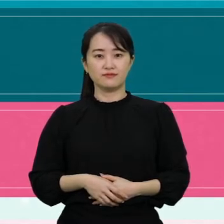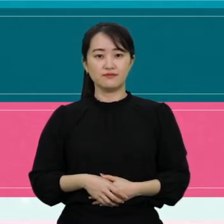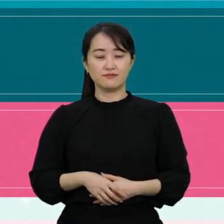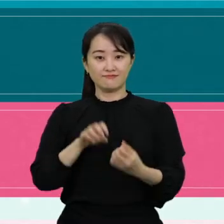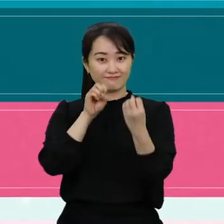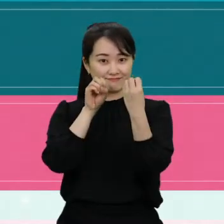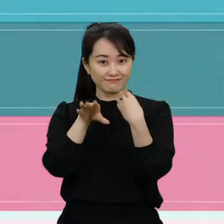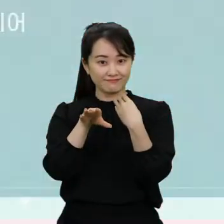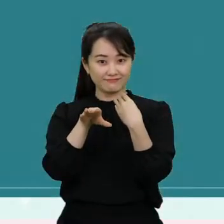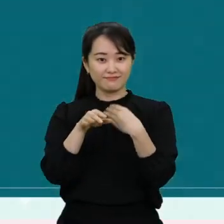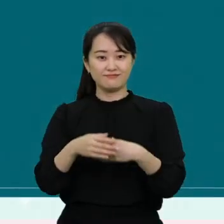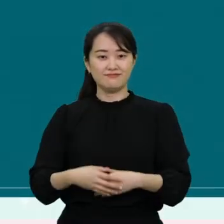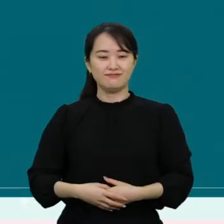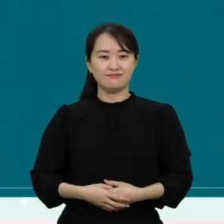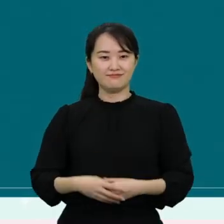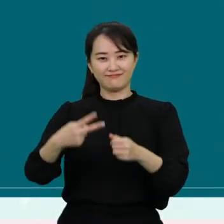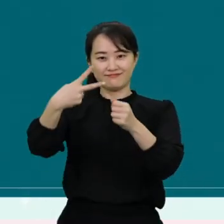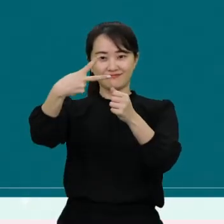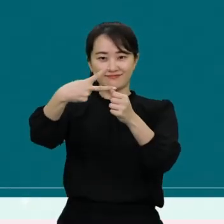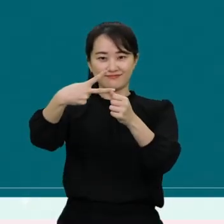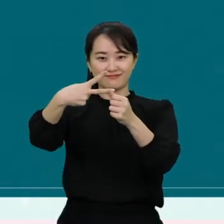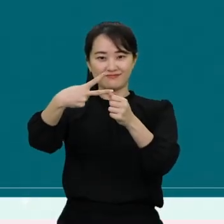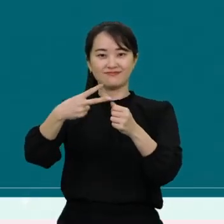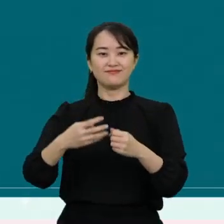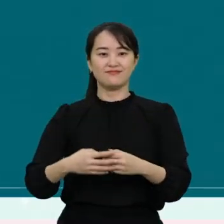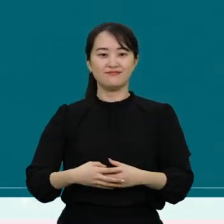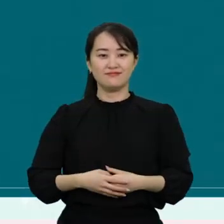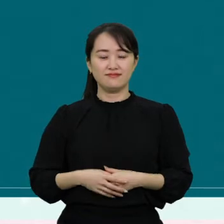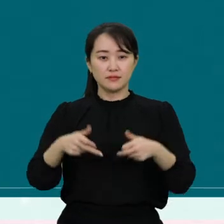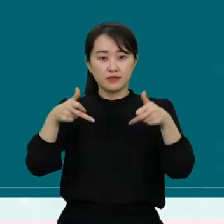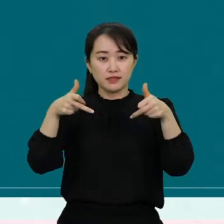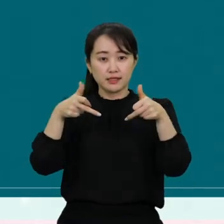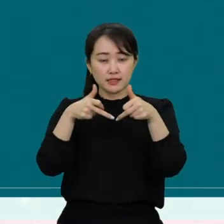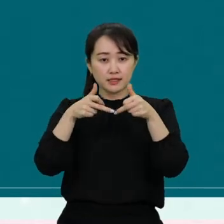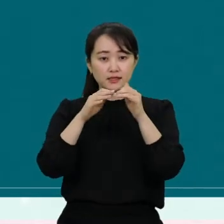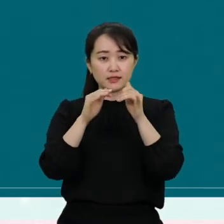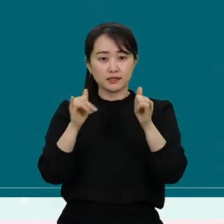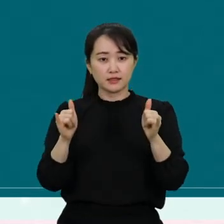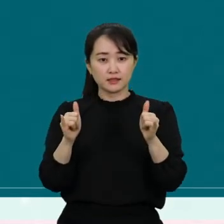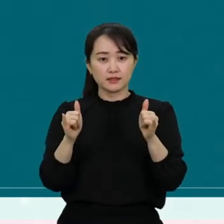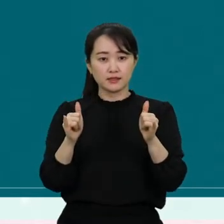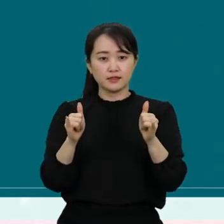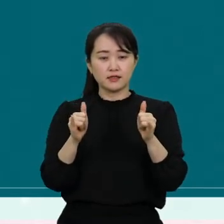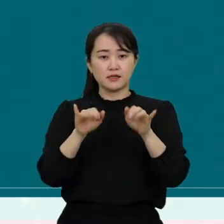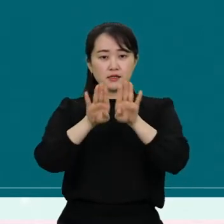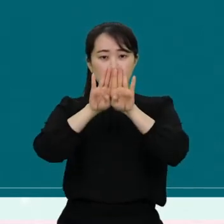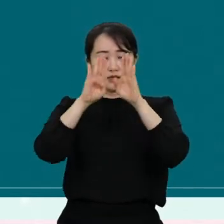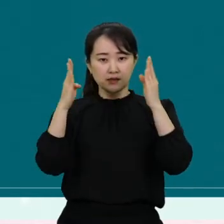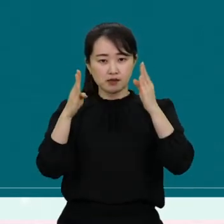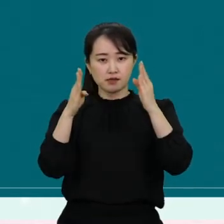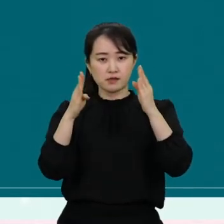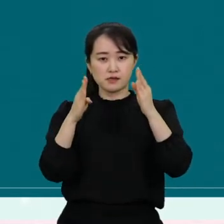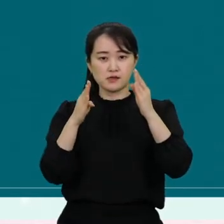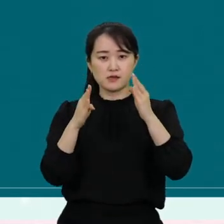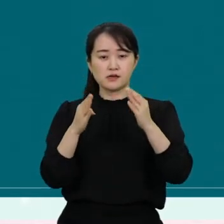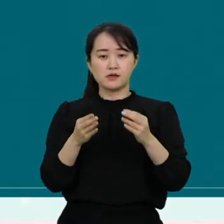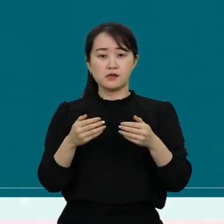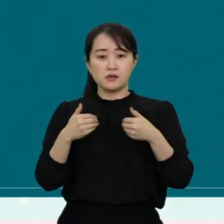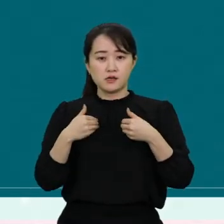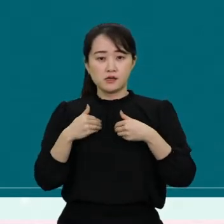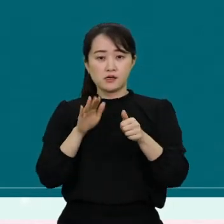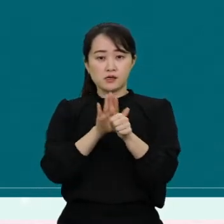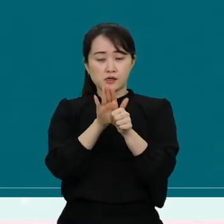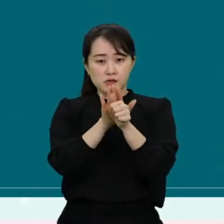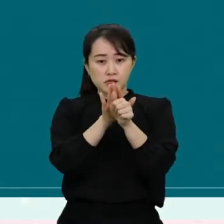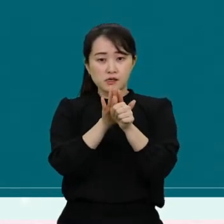정답은 2번이죠. 장애인은 대중에게 개방 또는 제공되는 기타 시설이나